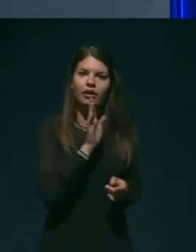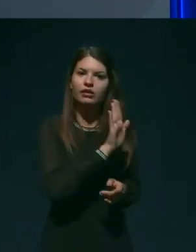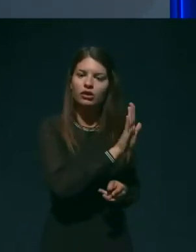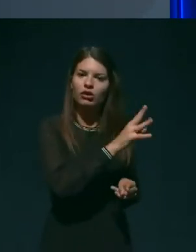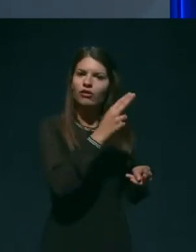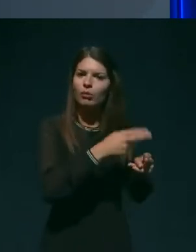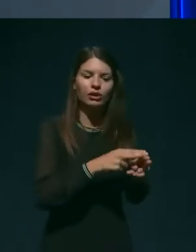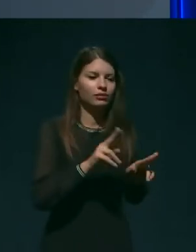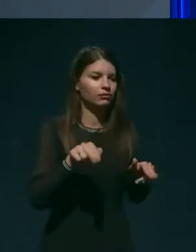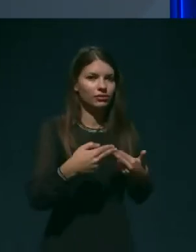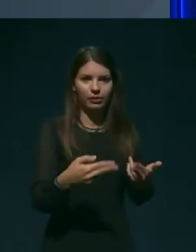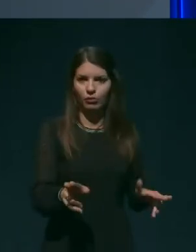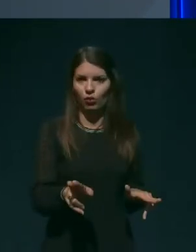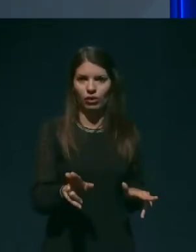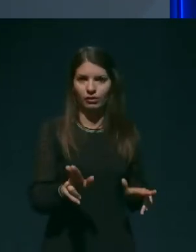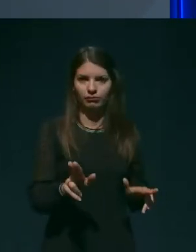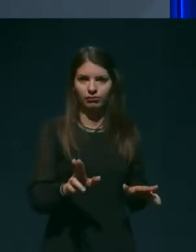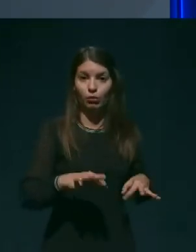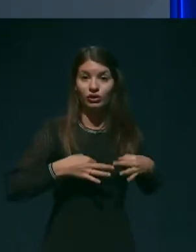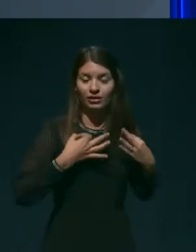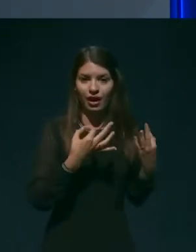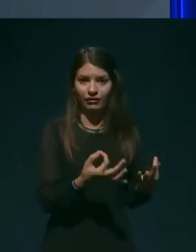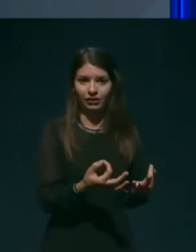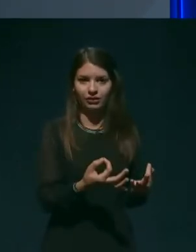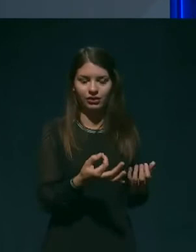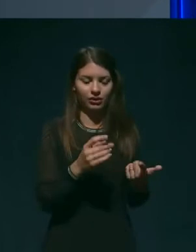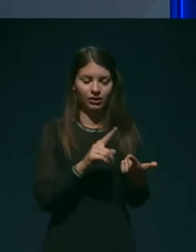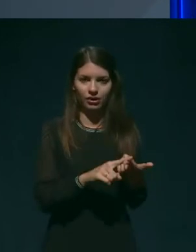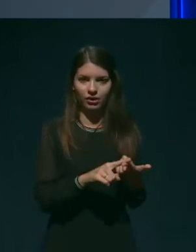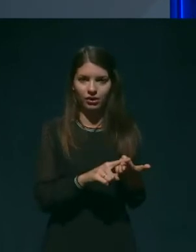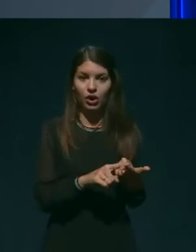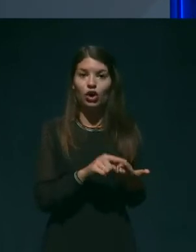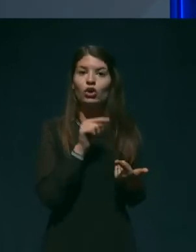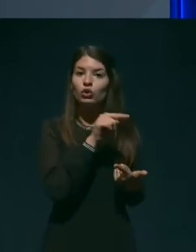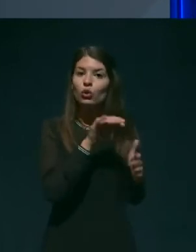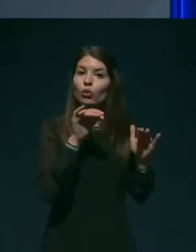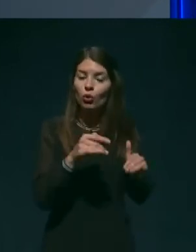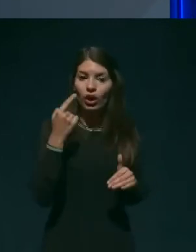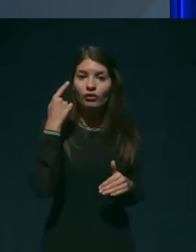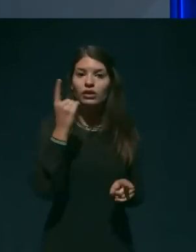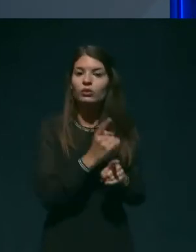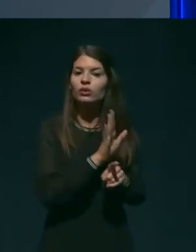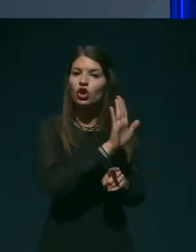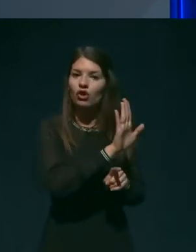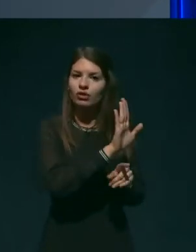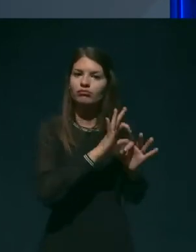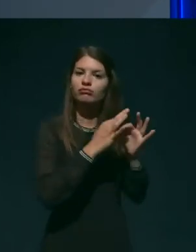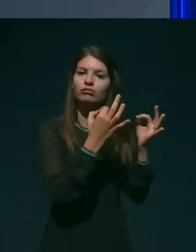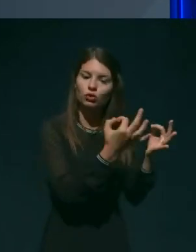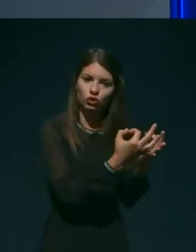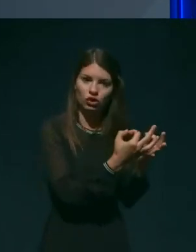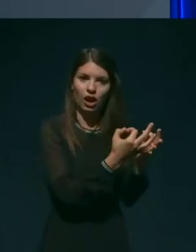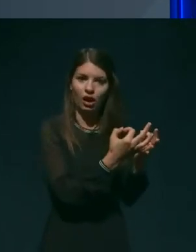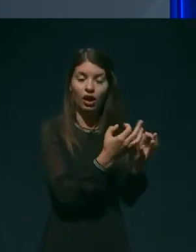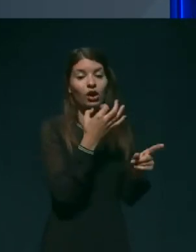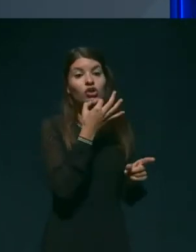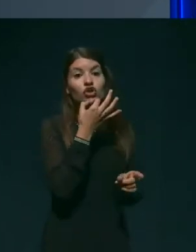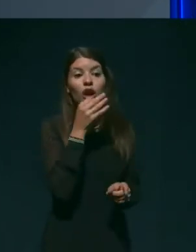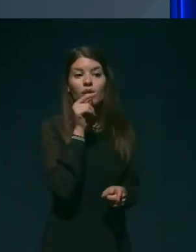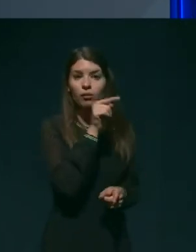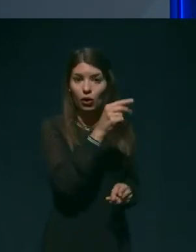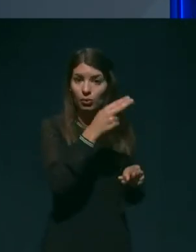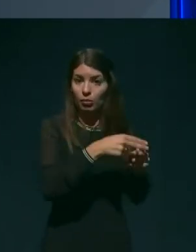neozdravljiva, da se tega zavedajo tudi njegovi bližnji, okolikor je to bovnikova želja.